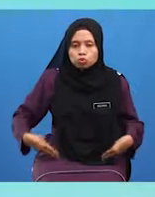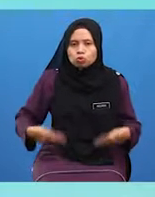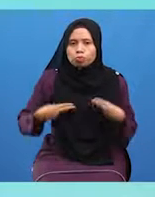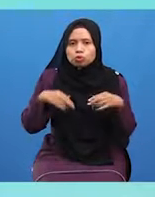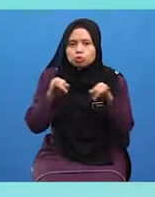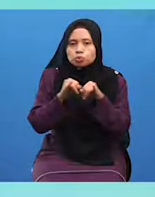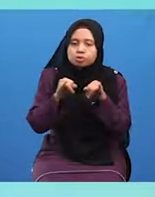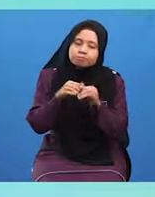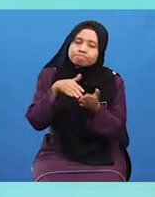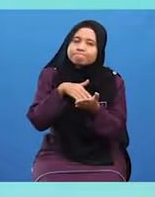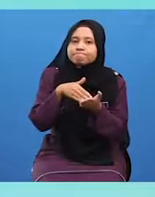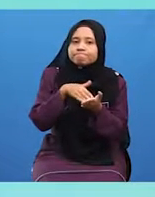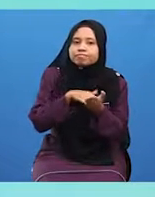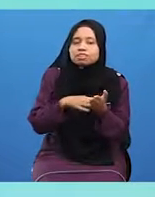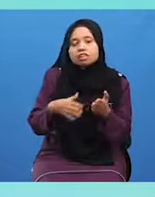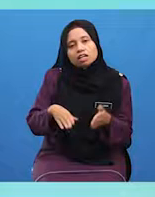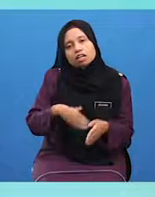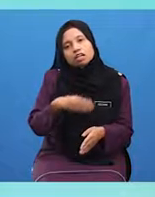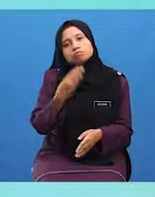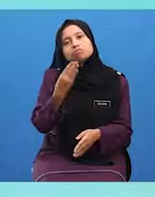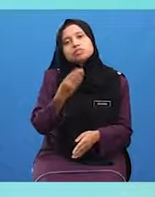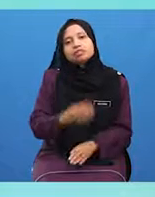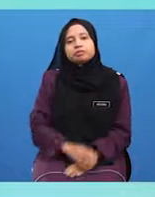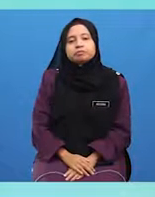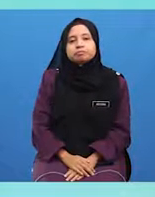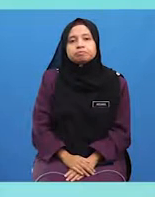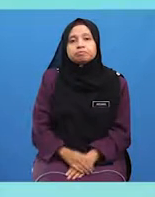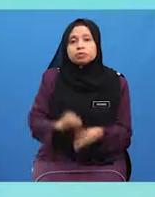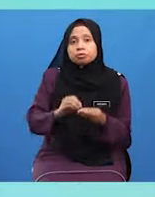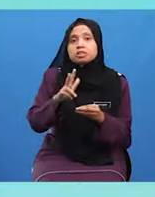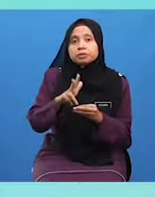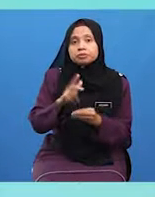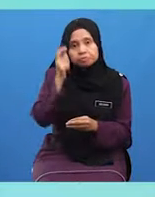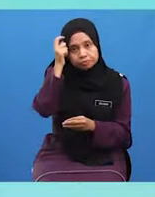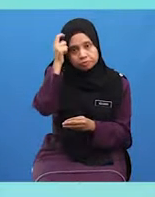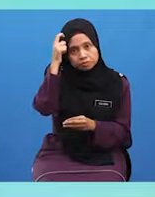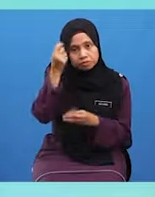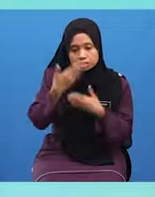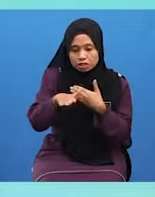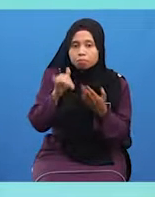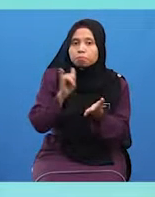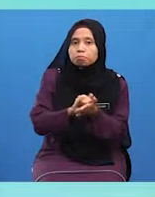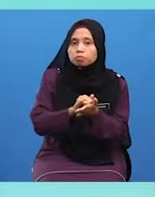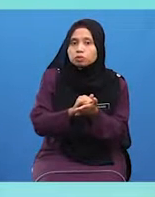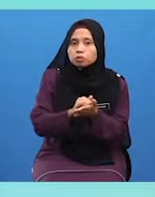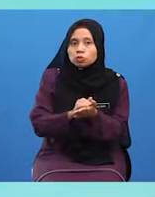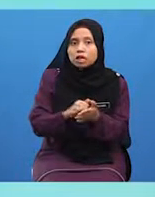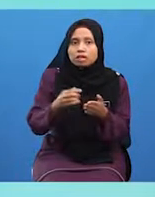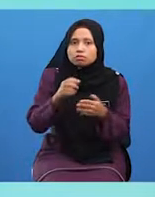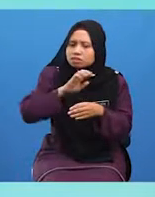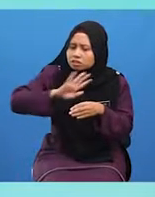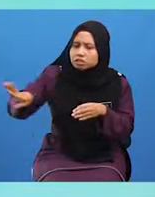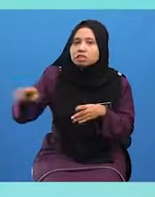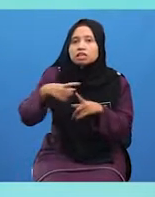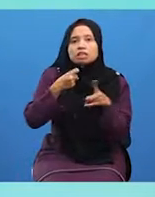Rasa Selesa Dan Bahagia Ketiga Selepas Itu Terhindar